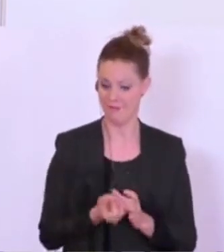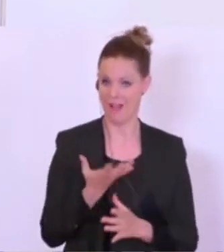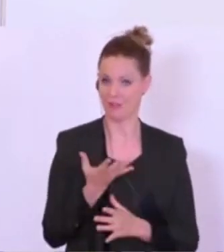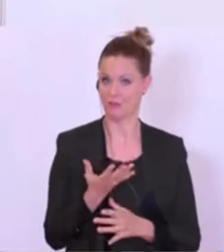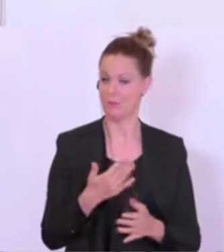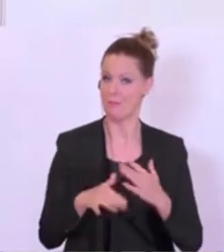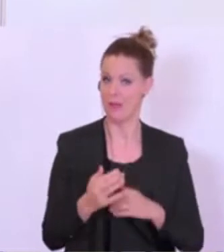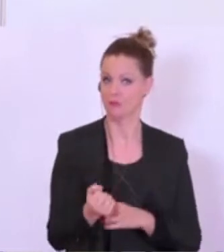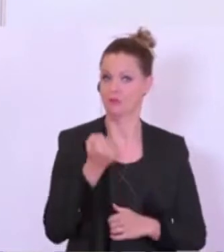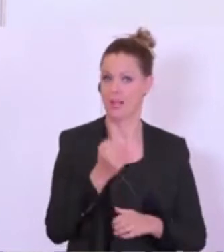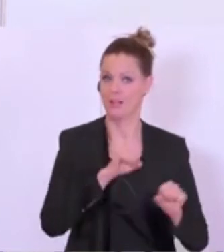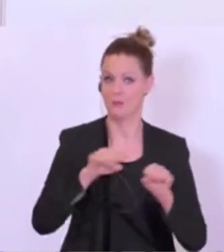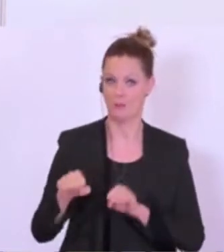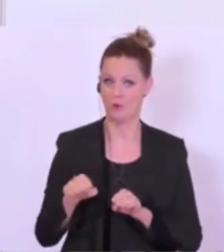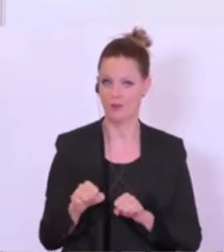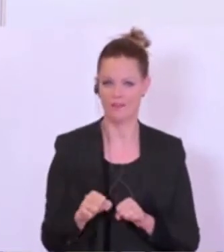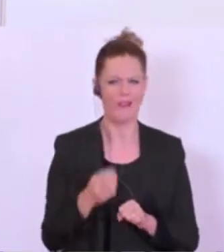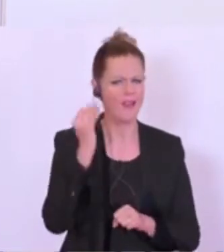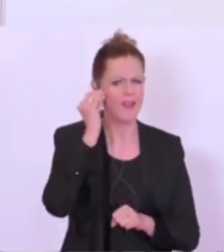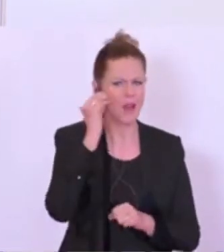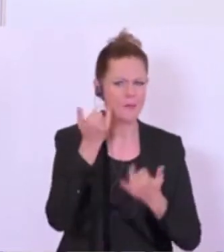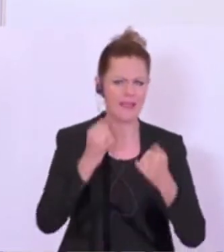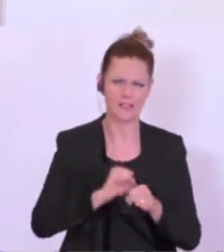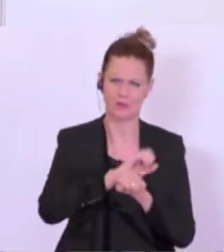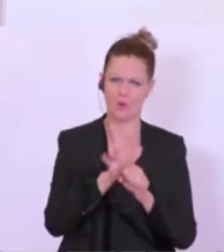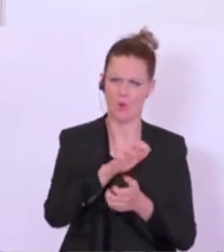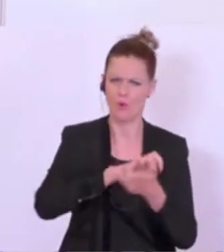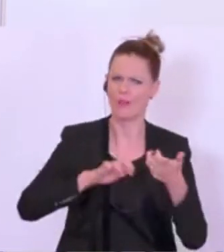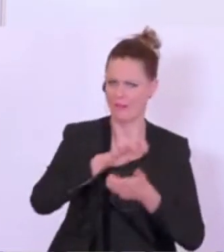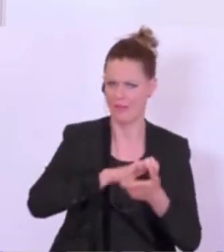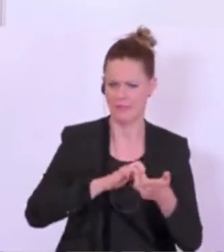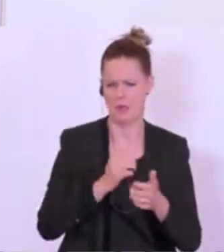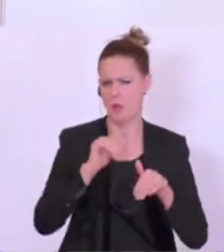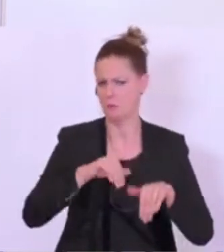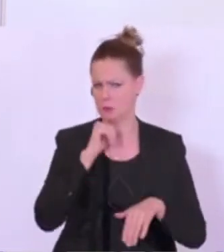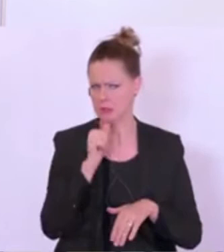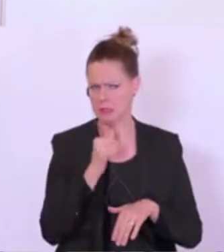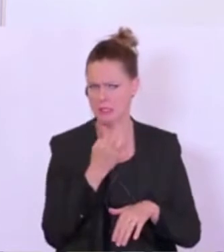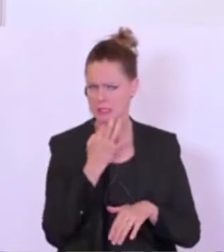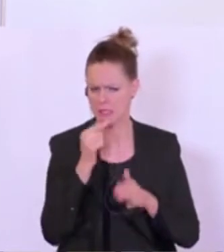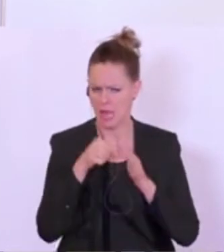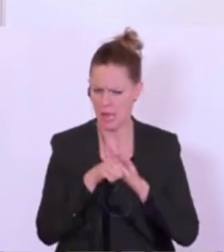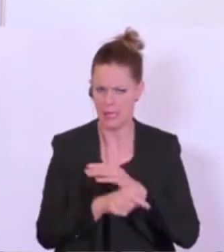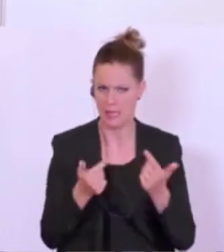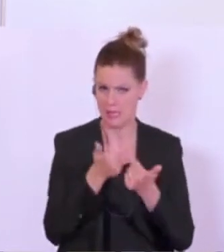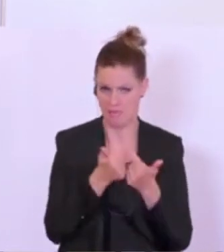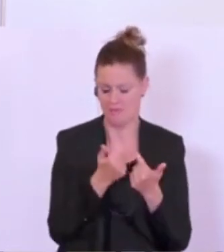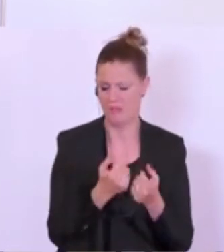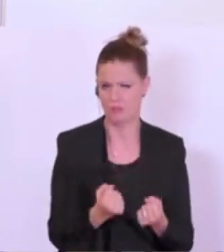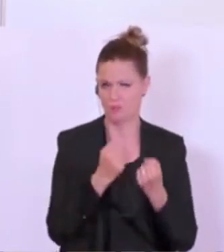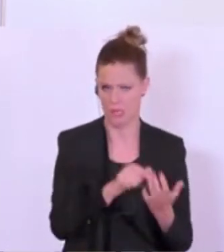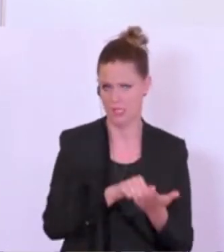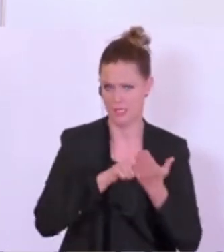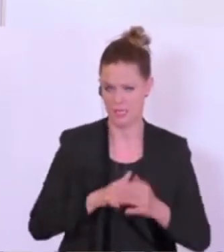wachstumsstärker. Und das hat sich jetzt, glaube ich, in der Corona-Krise, ohne dass wir da jetzt im Detail darüber sprechen müssen, noch einmal stark gezeigt.